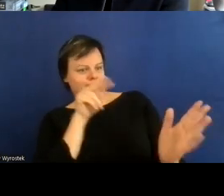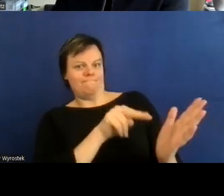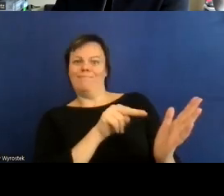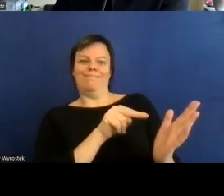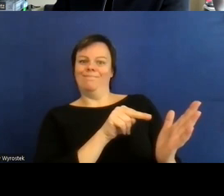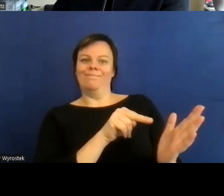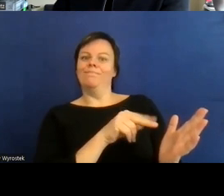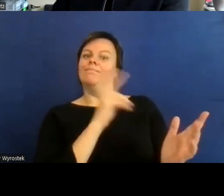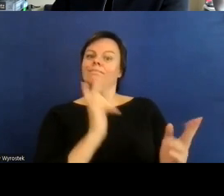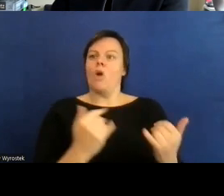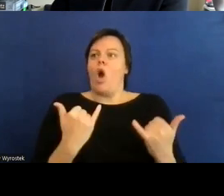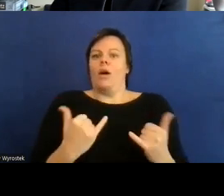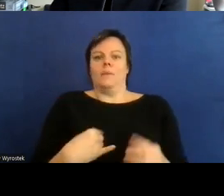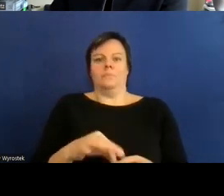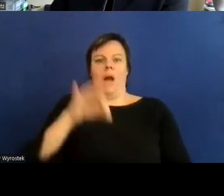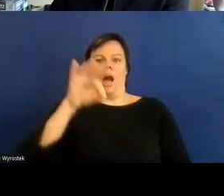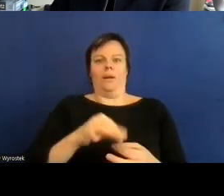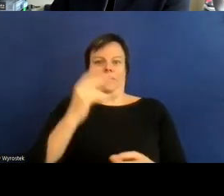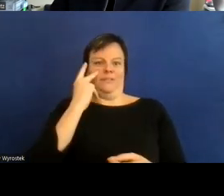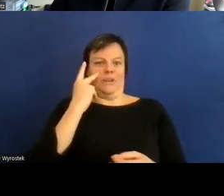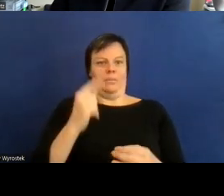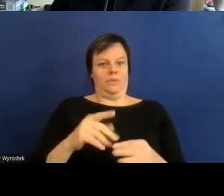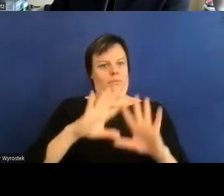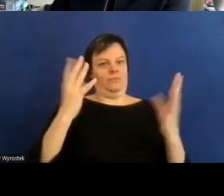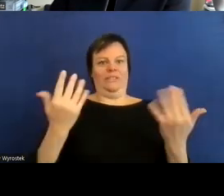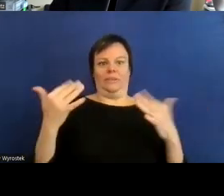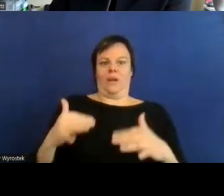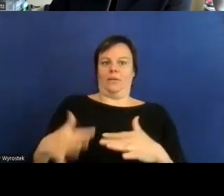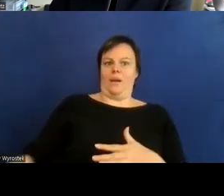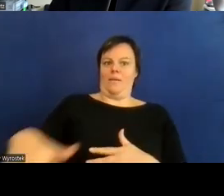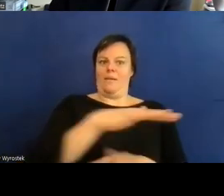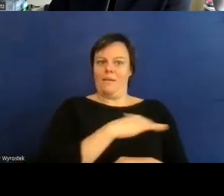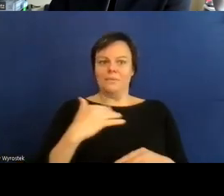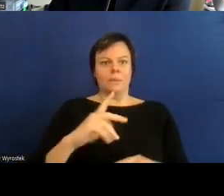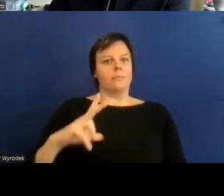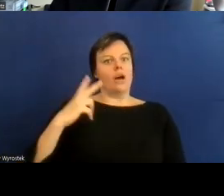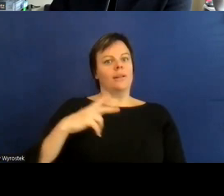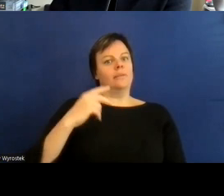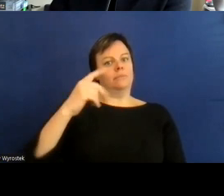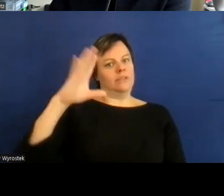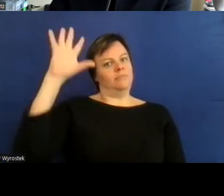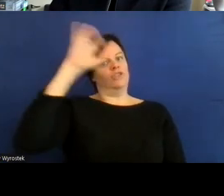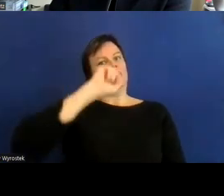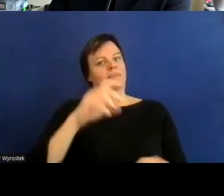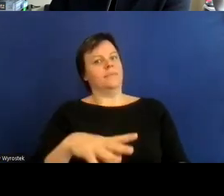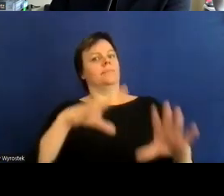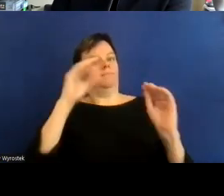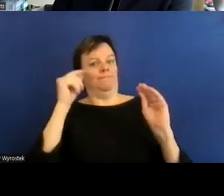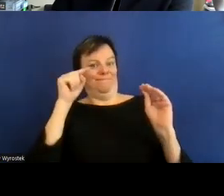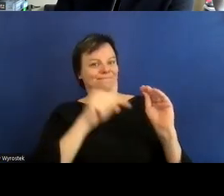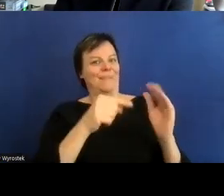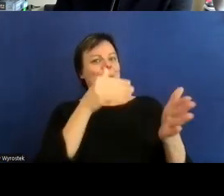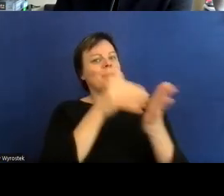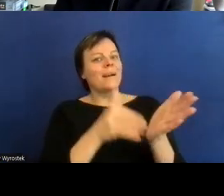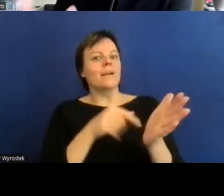verständnis davon ausgehen dass die behinderung ein produkt ist ein produkt das also zur das